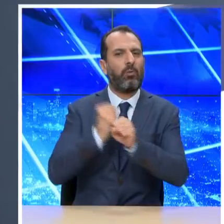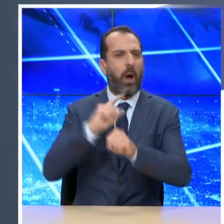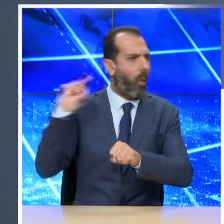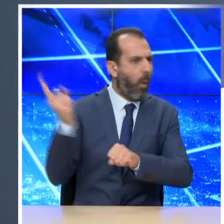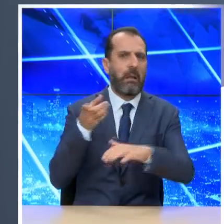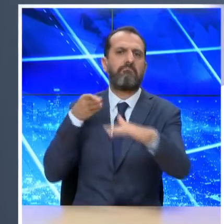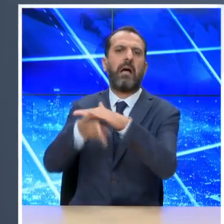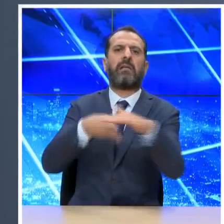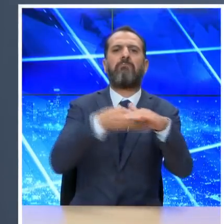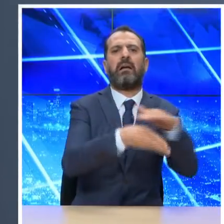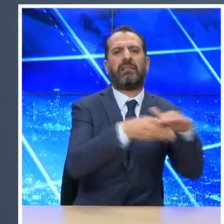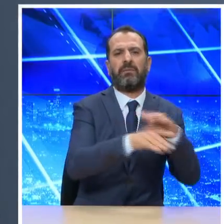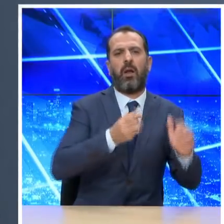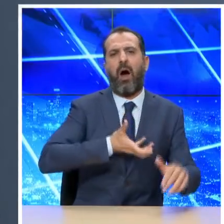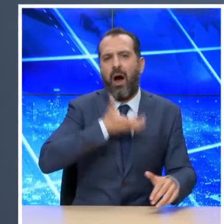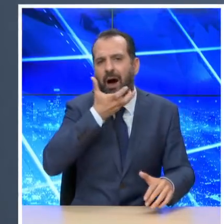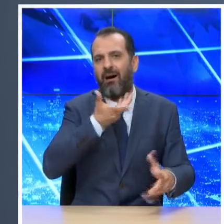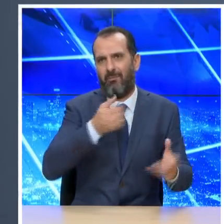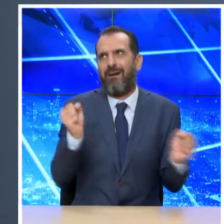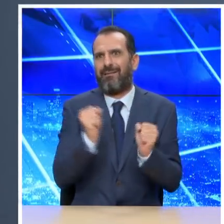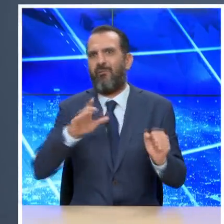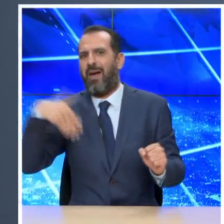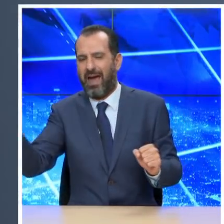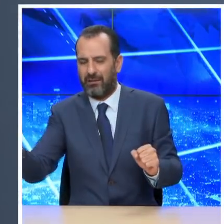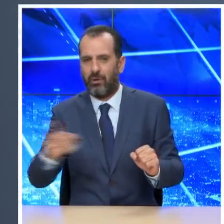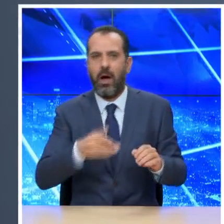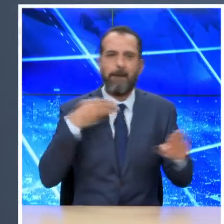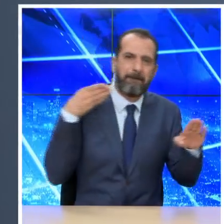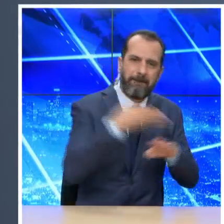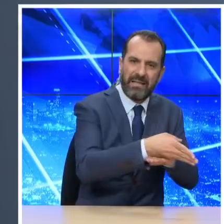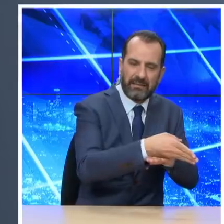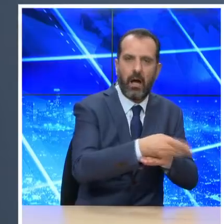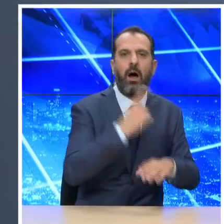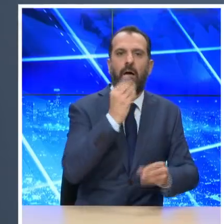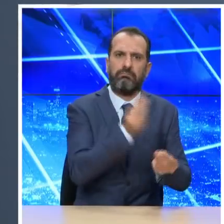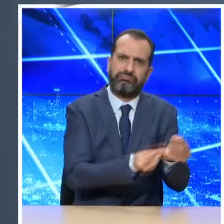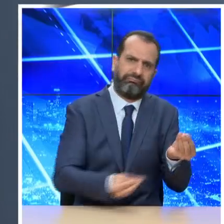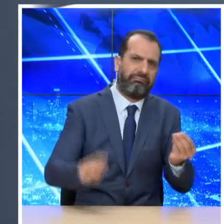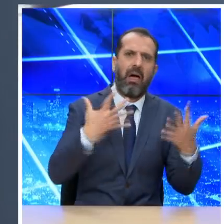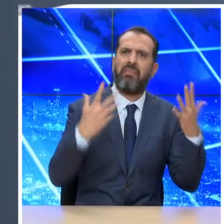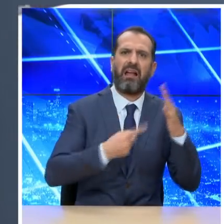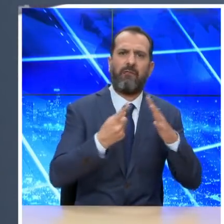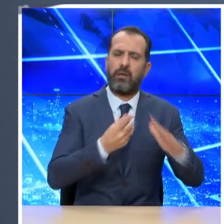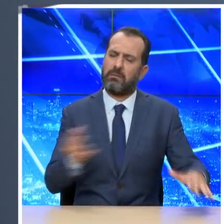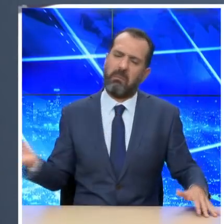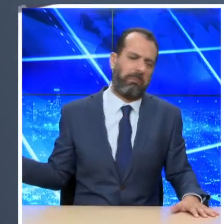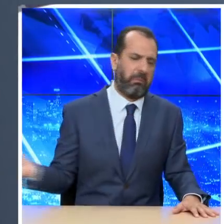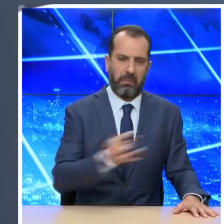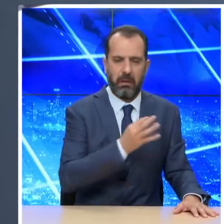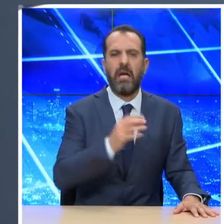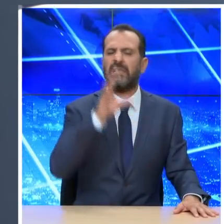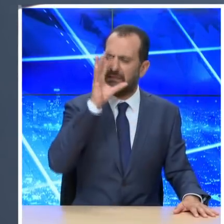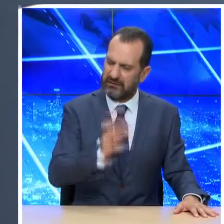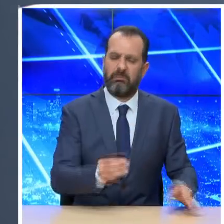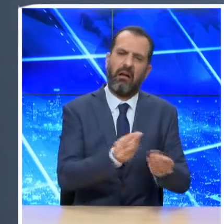μπαίνουμε σε χώρους οι οποίοι είναι πιο ζεστοί, όπου η μετάδοση του ιού γνωρίζουμε ότι μπορεί να είναι μέχρι και 10 φορές υψηλότερη, είναι λογικό να αναμένουμε αύξηση της